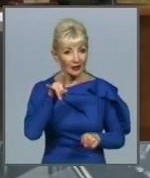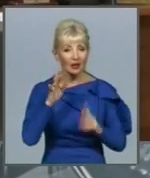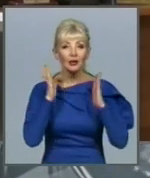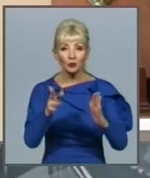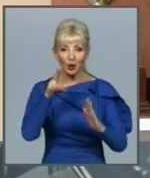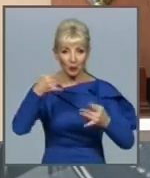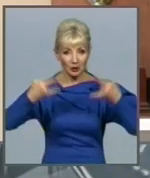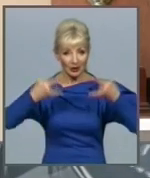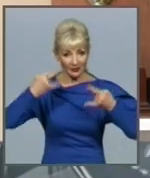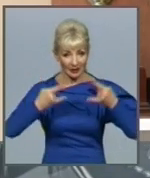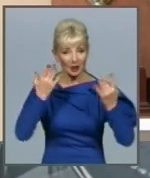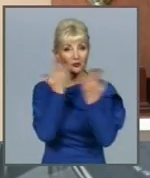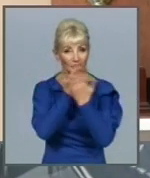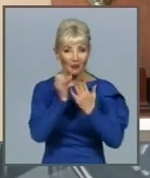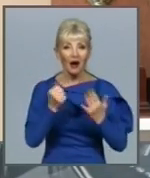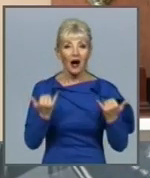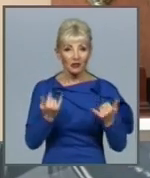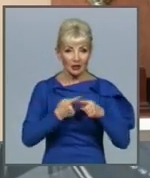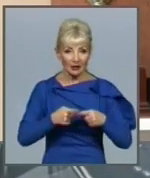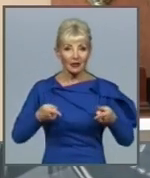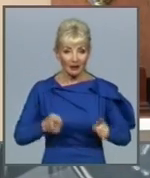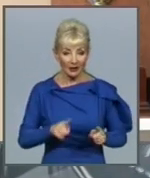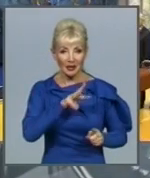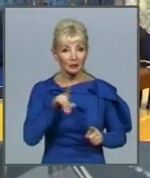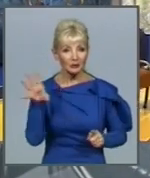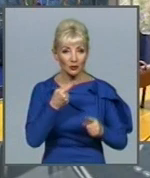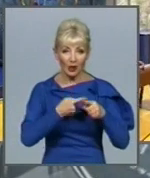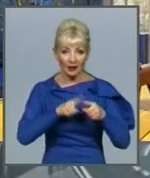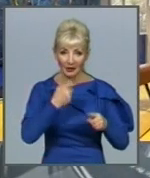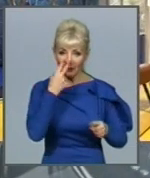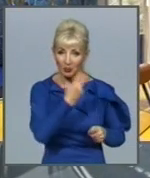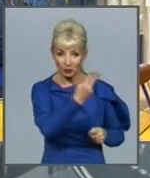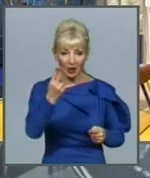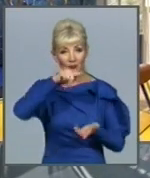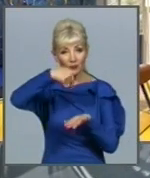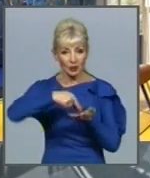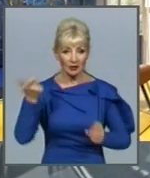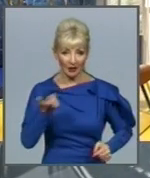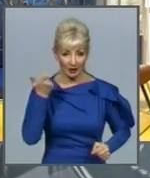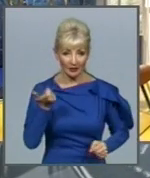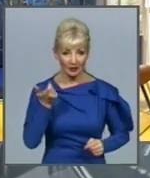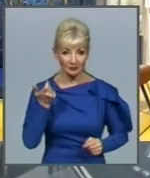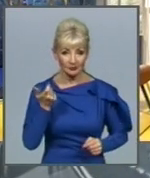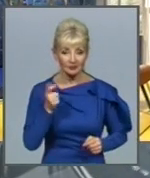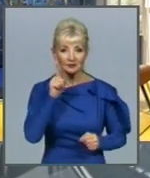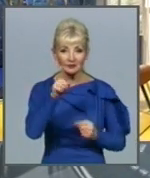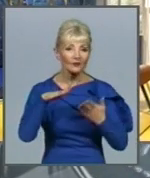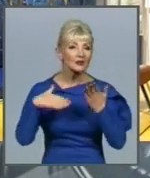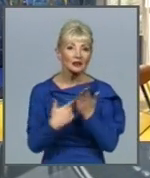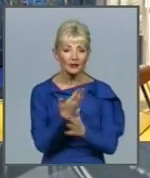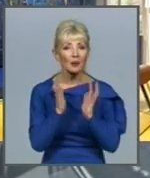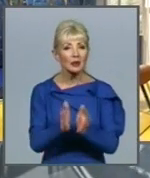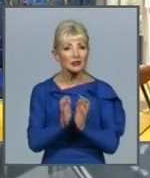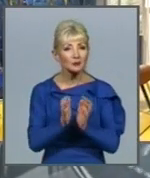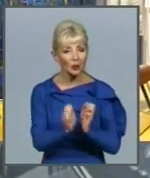А зараз це реальність. Ми все це наблюдаємо в місті Харкові. Там новіша баскетбольна площадка. Пусть